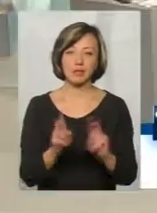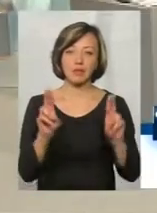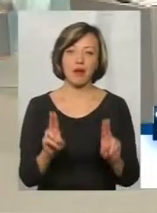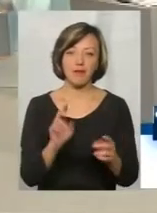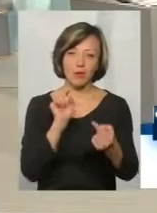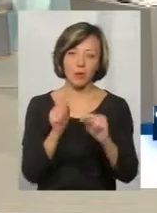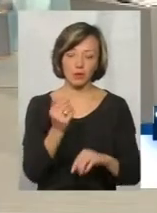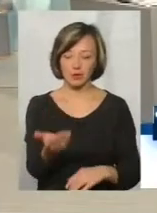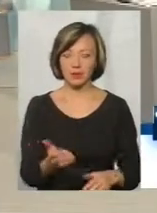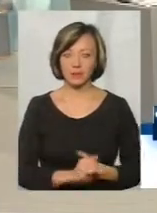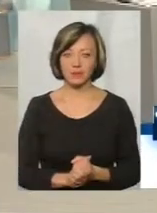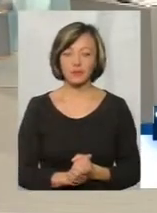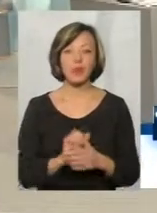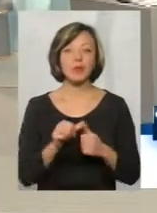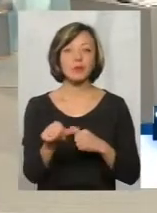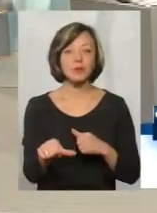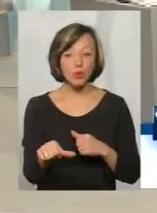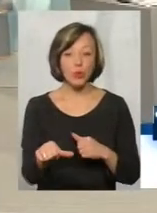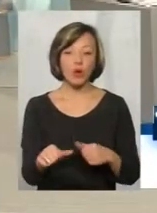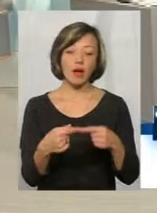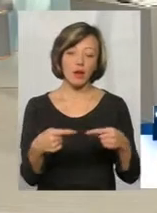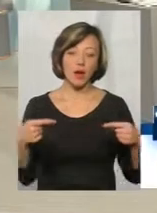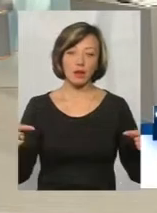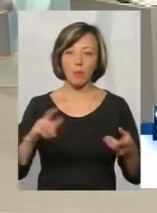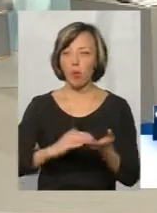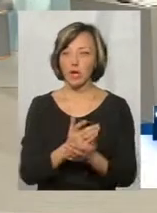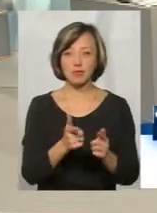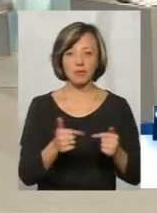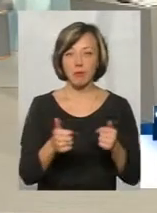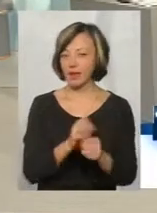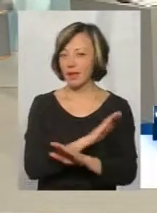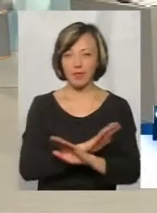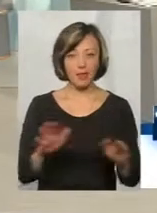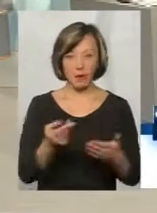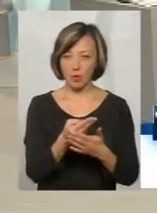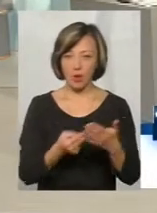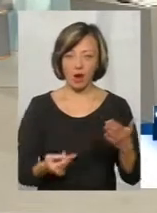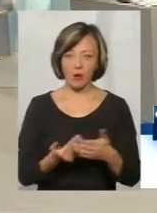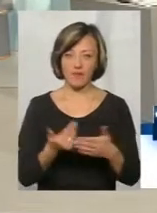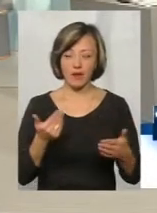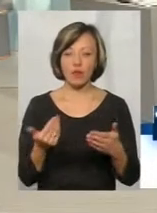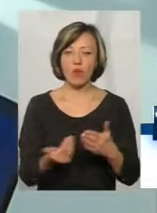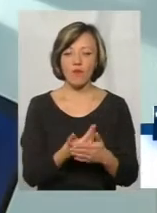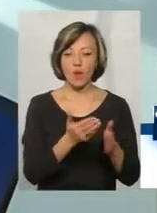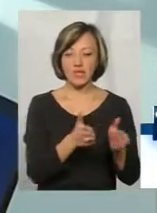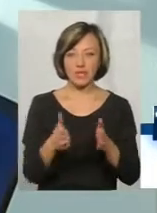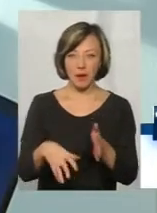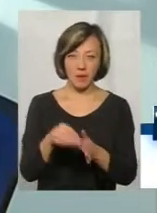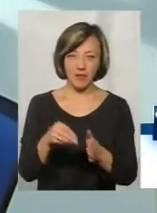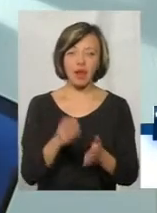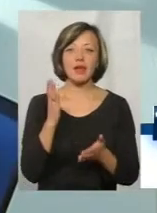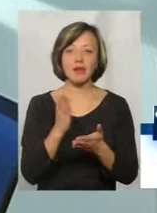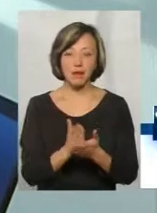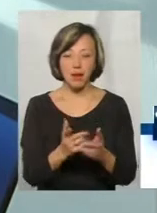проти них. Окрім того, і ряд політичних партій, які не програють від нової виборчої системи, є ряд політичних партій, які навіть